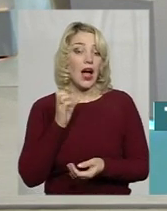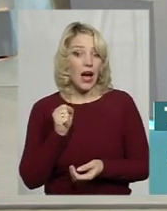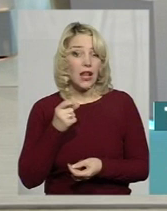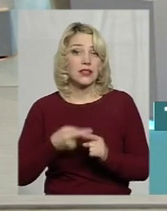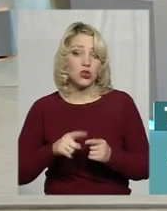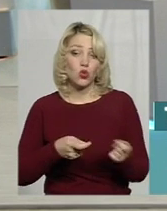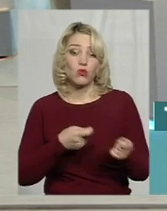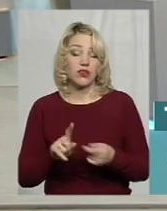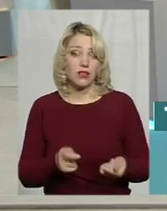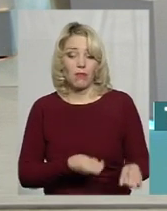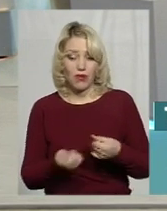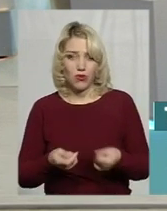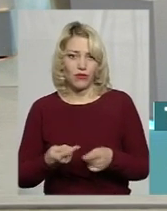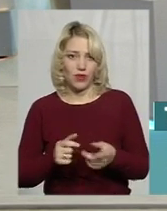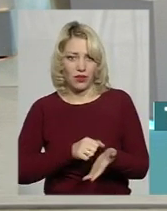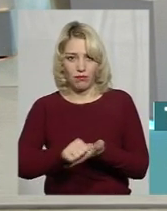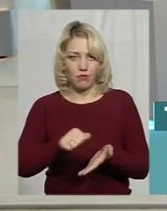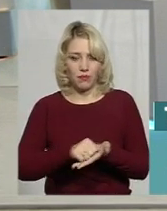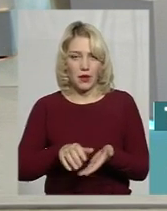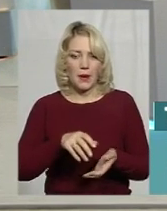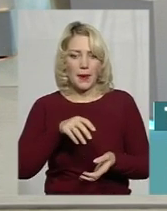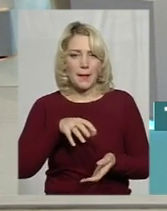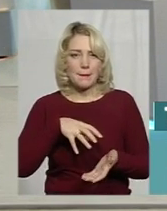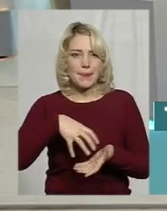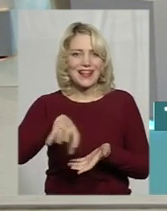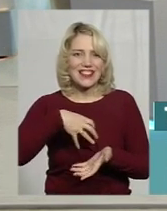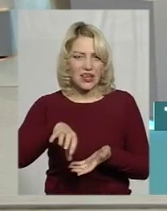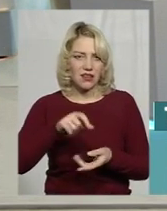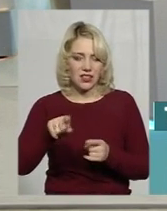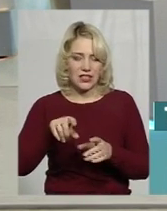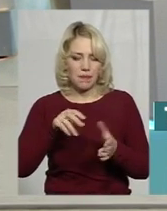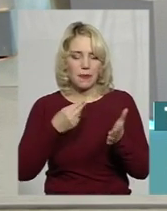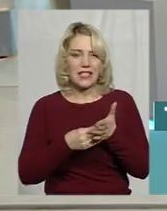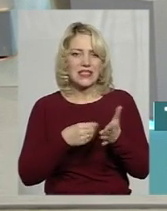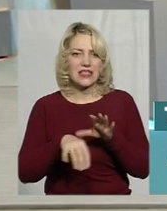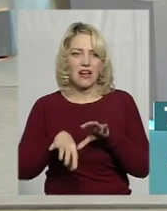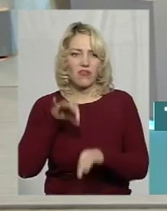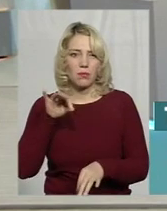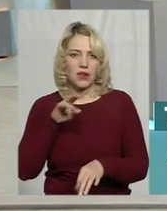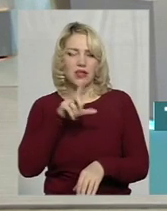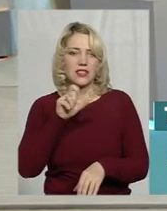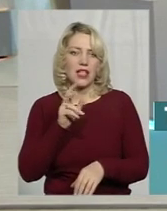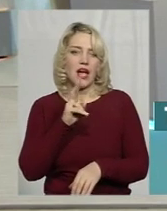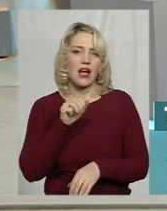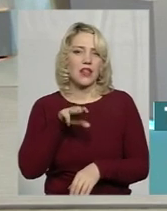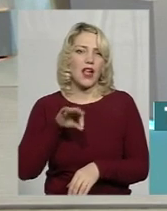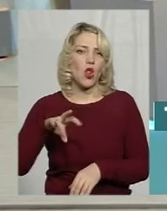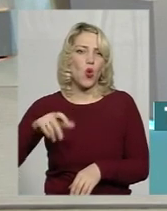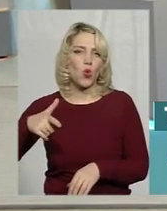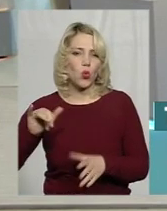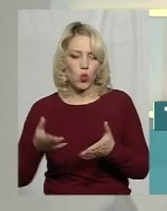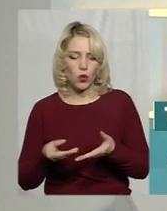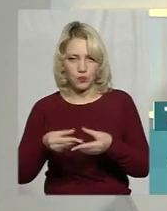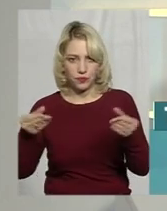привозяться, вони роздруковані на принтері і ціна вибрана, в принципі, там з каталогу. Головний